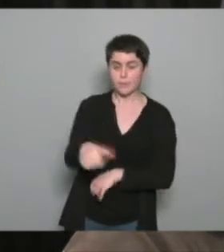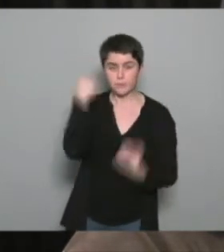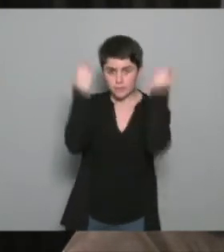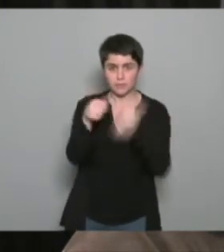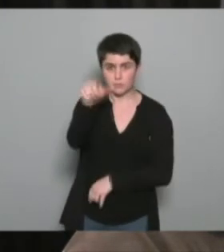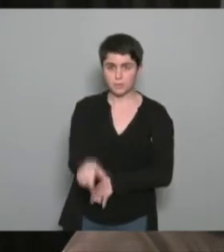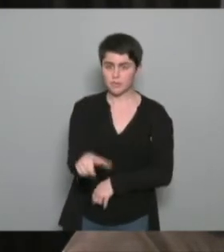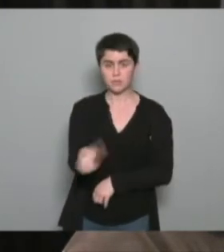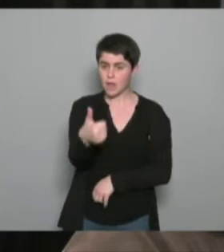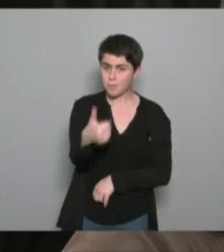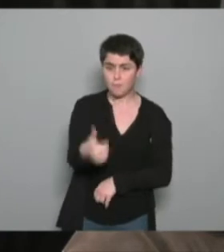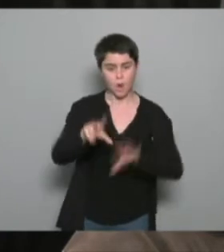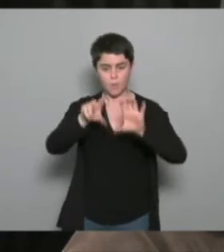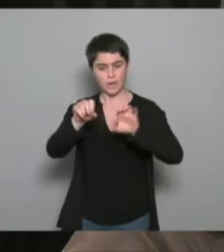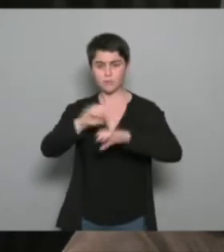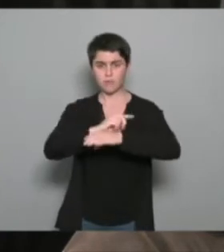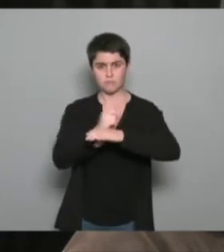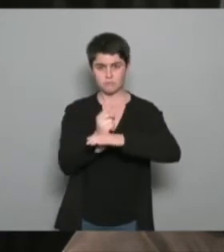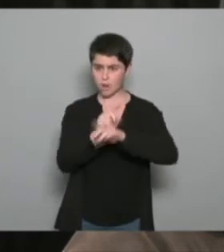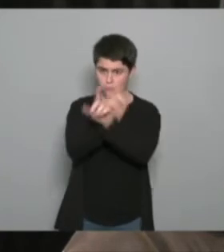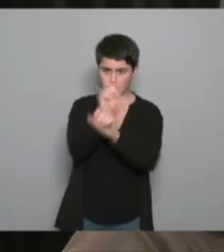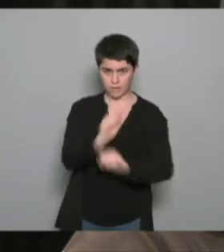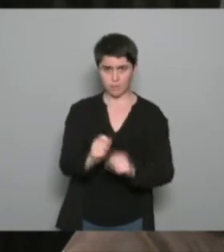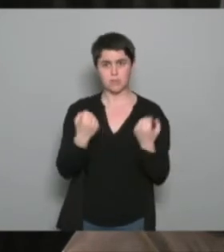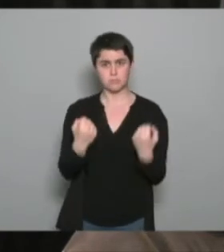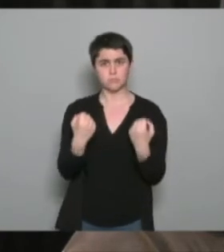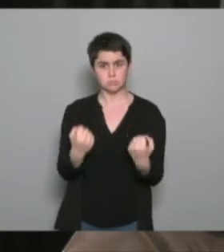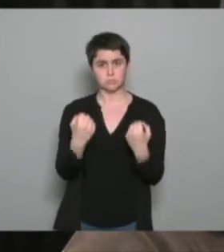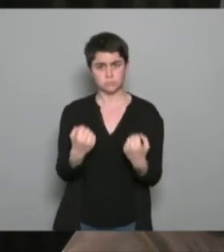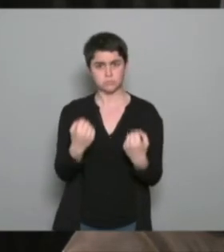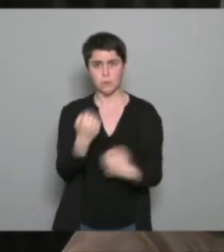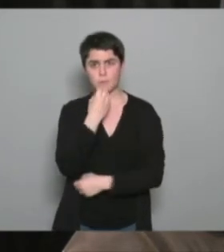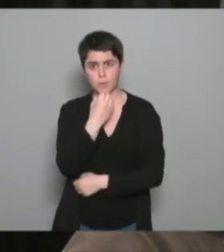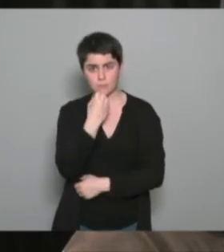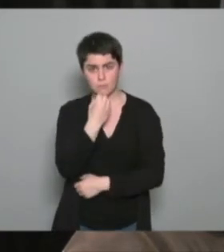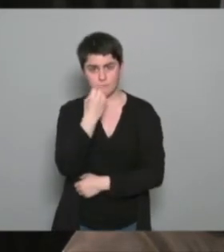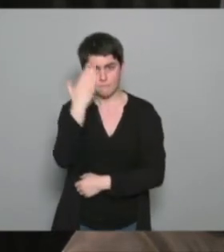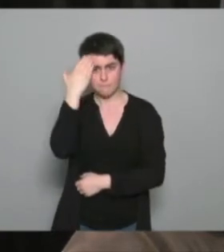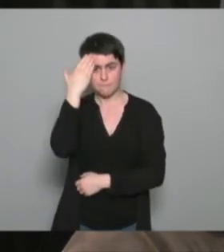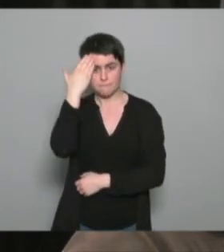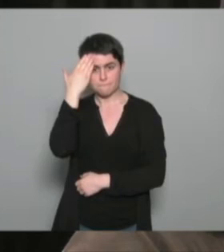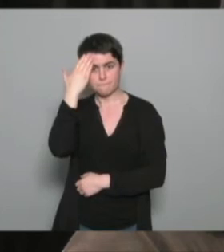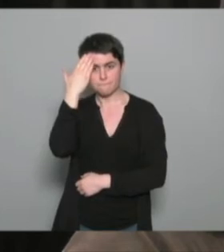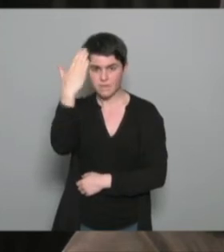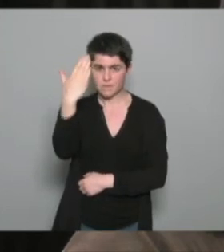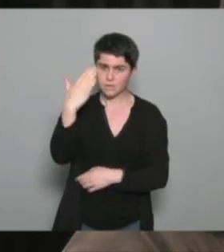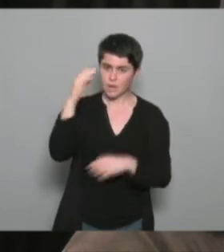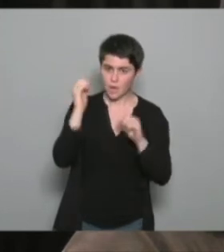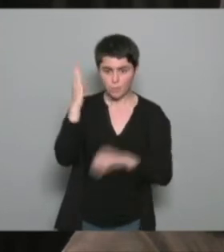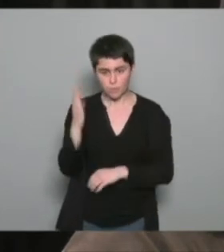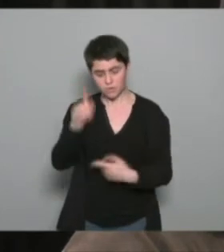qu'elle respecte ce qu lui demande et bien on estime que si elle applique ça il faudra 2 ans pour qu'elle modifie ça